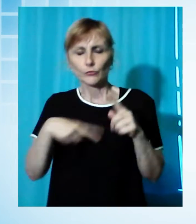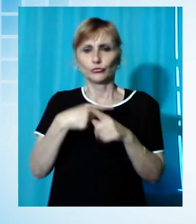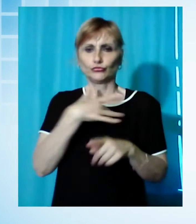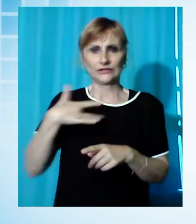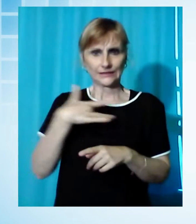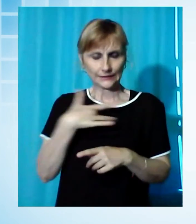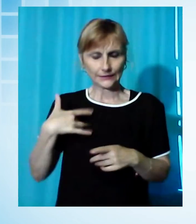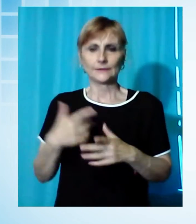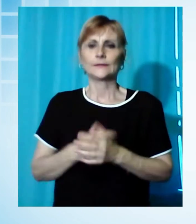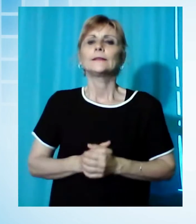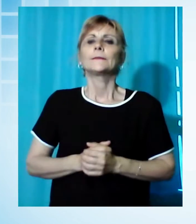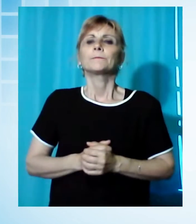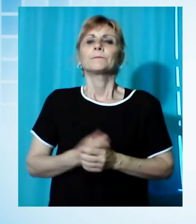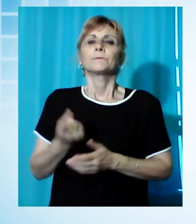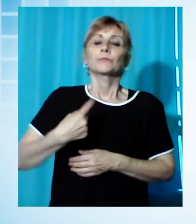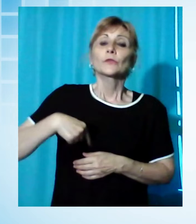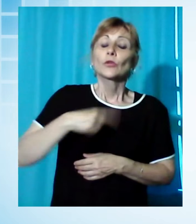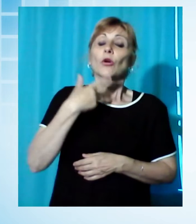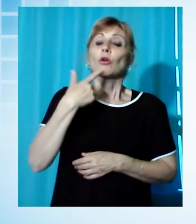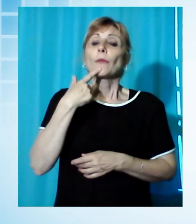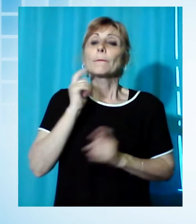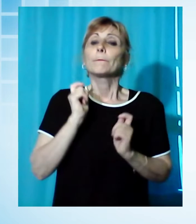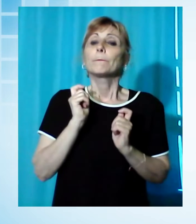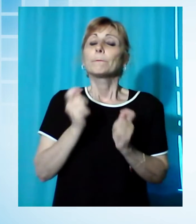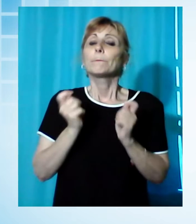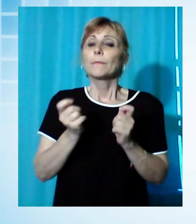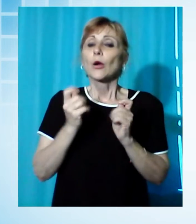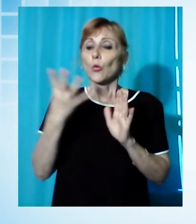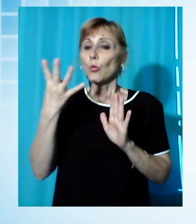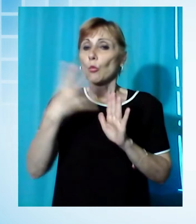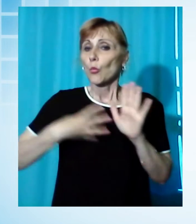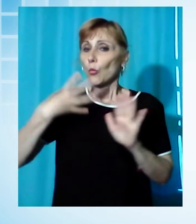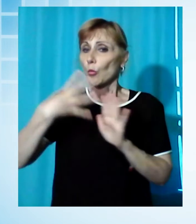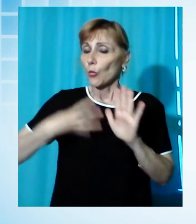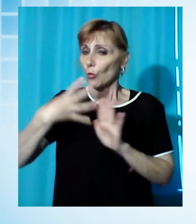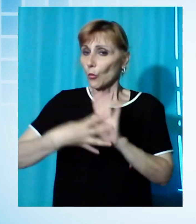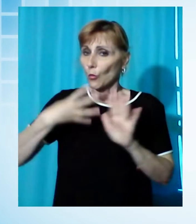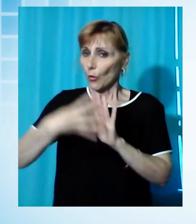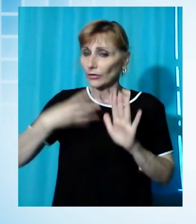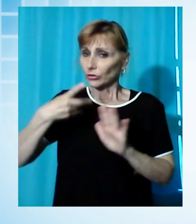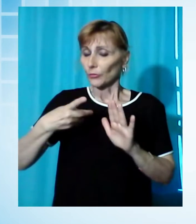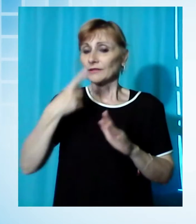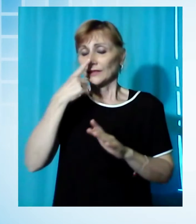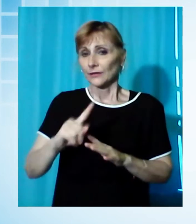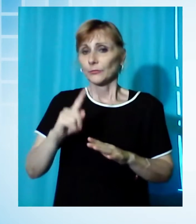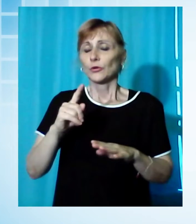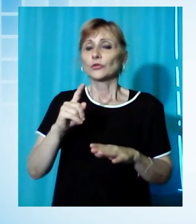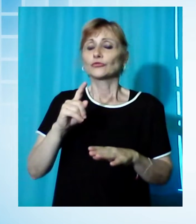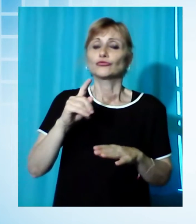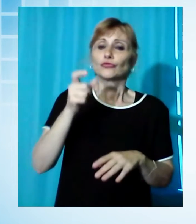Siamo decisi alla sospensione, quindi al non pagamento per quattro mesi della cosa, per mesi di non utilizzo, febbraio, marzo, aprile,